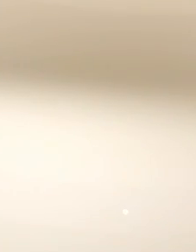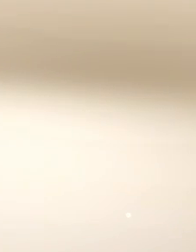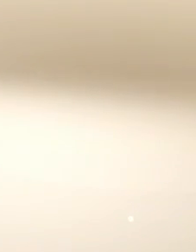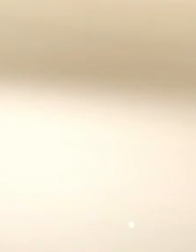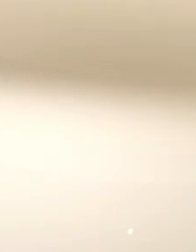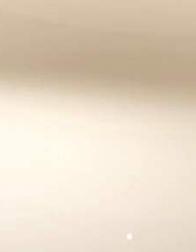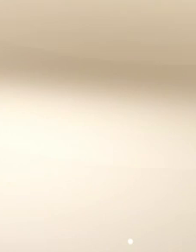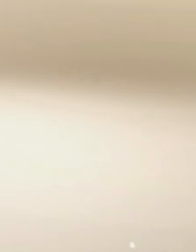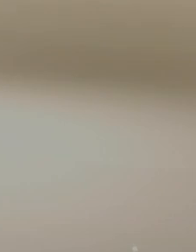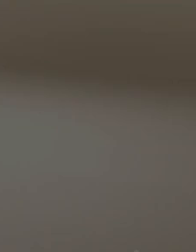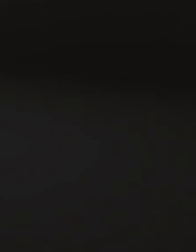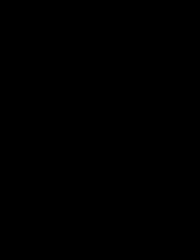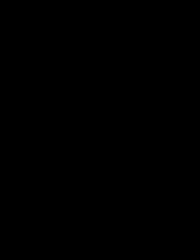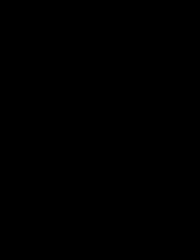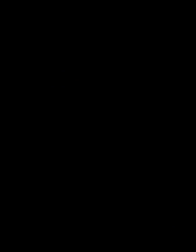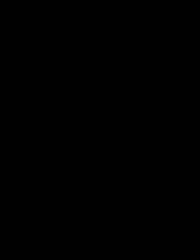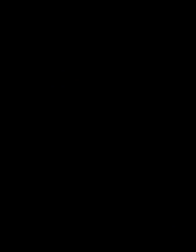Dziękuje Dziękuje